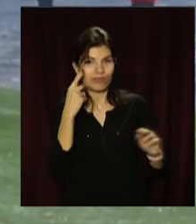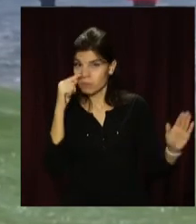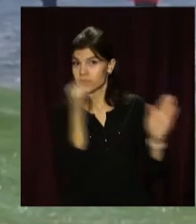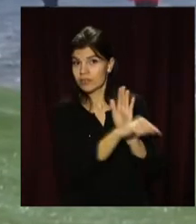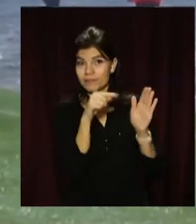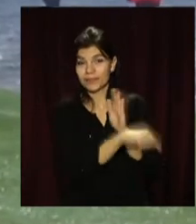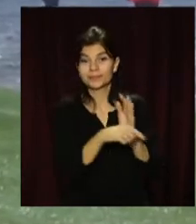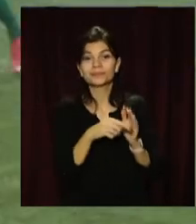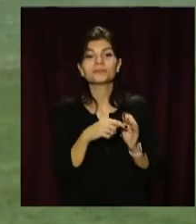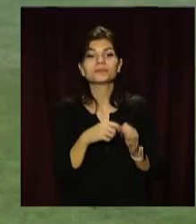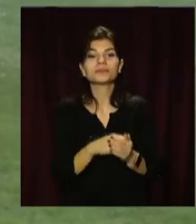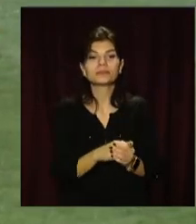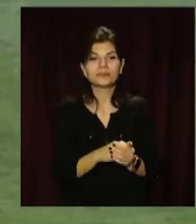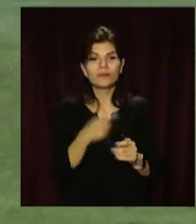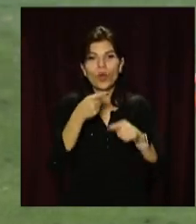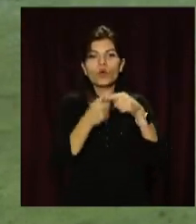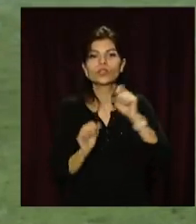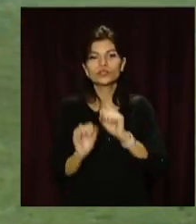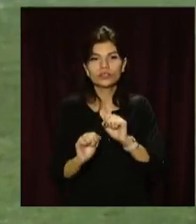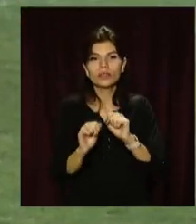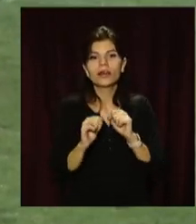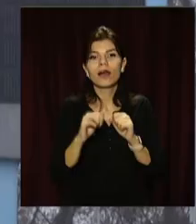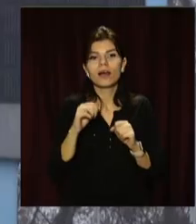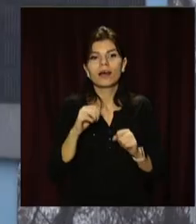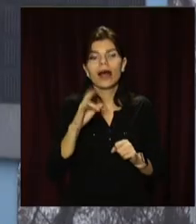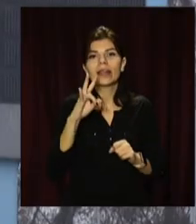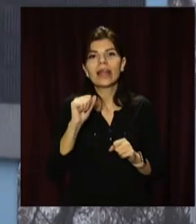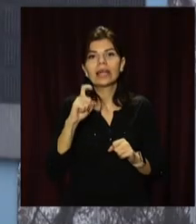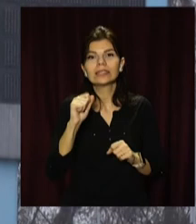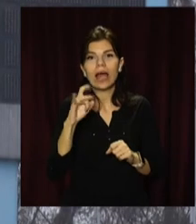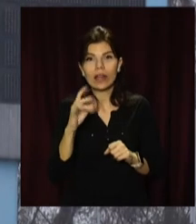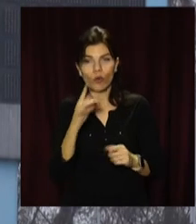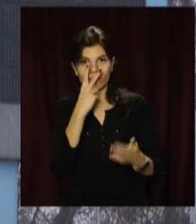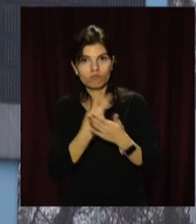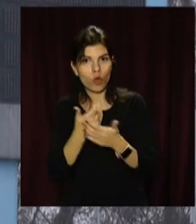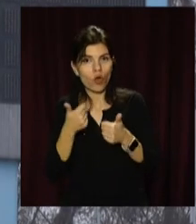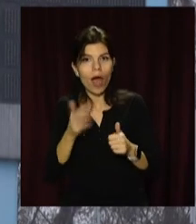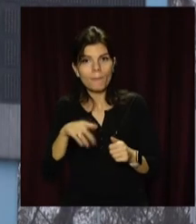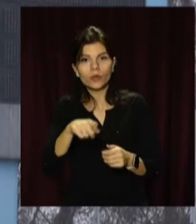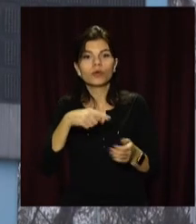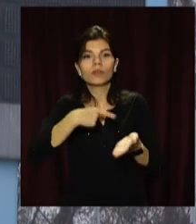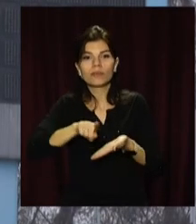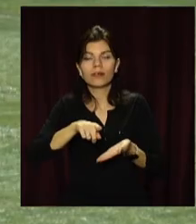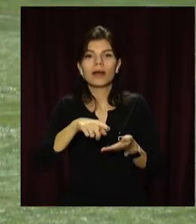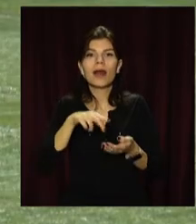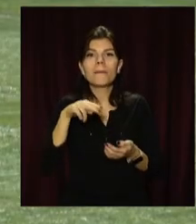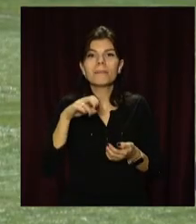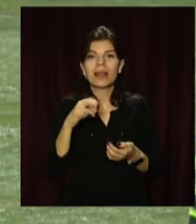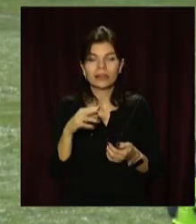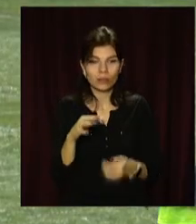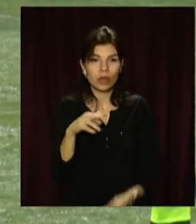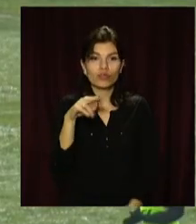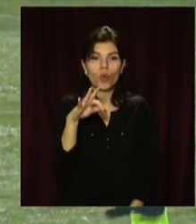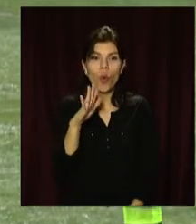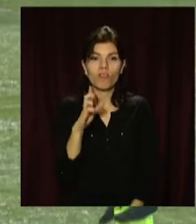дублем відзначився півзахисник «Дніпра-1» Олександр Назаренко. Потім пенальті чітко реалізував форвард Олександр Довбик. І на